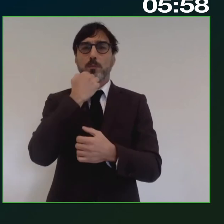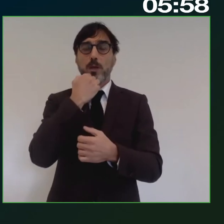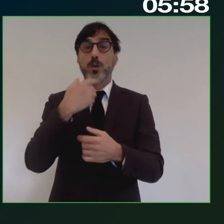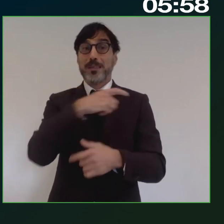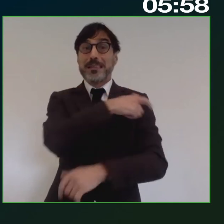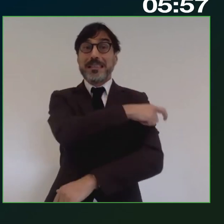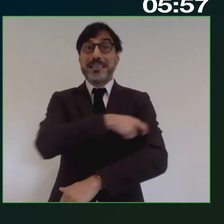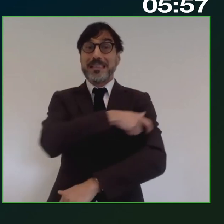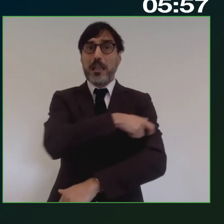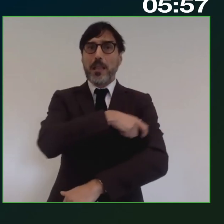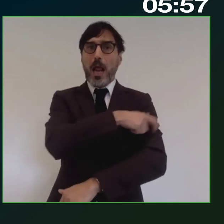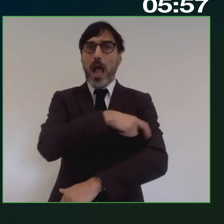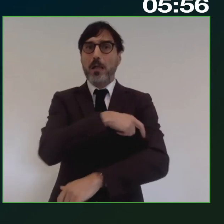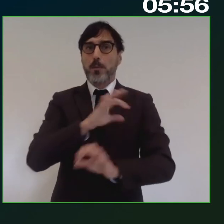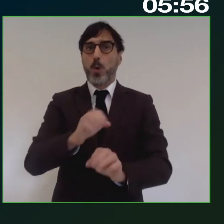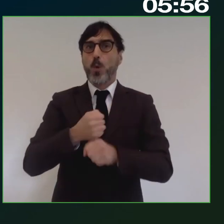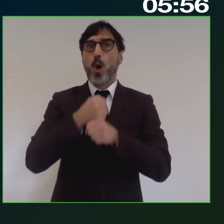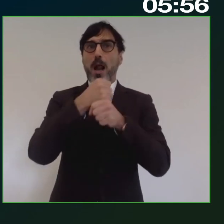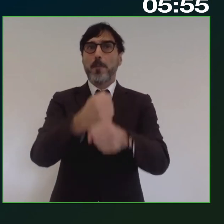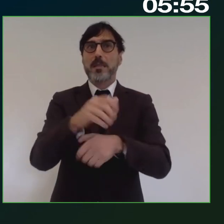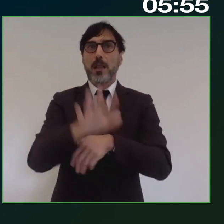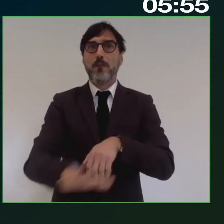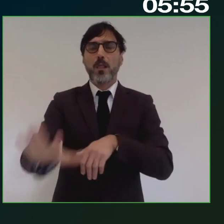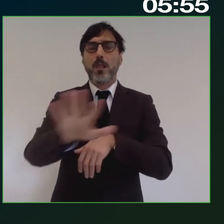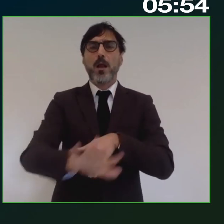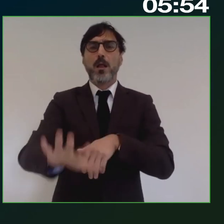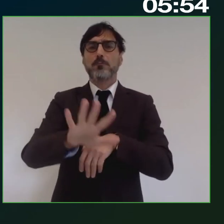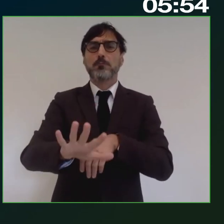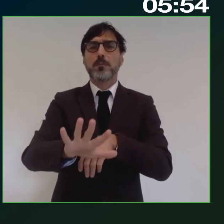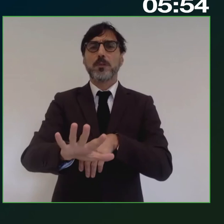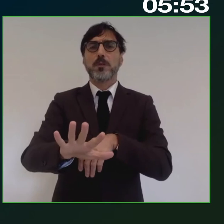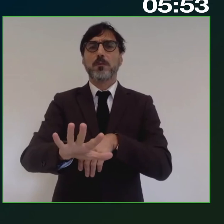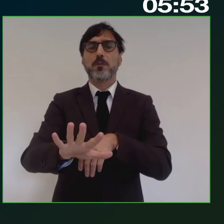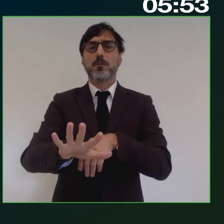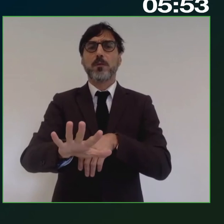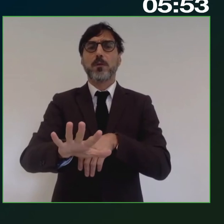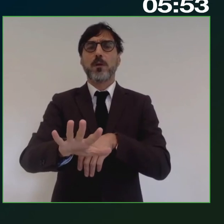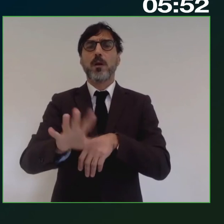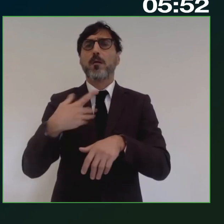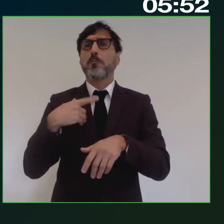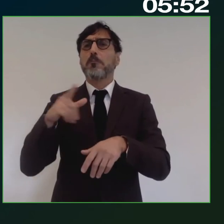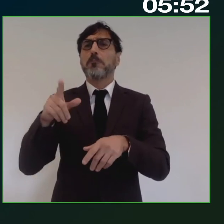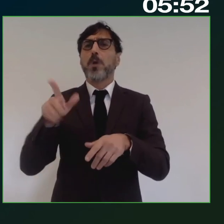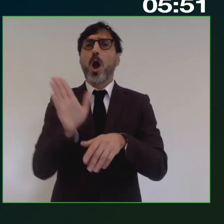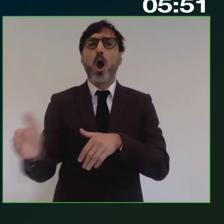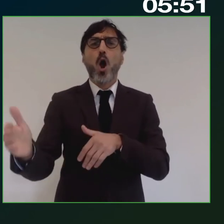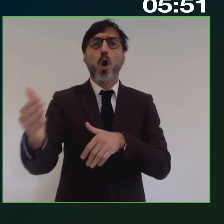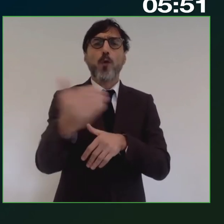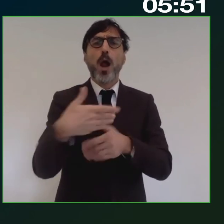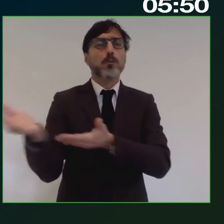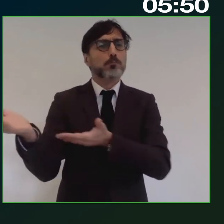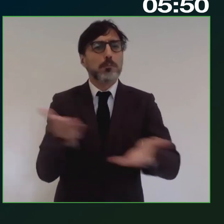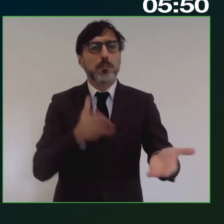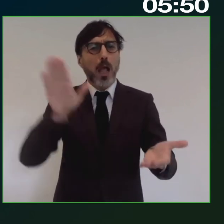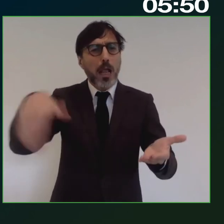sindacati maggiormente presentativi allo territoriale vengono coinvolti, vengono convoltati quando